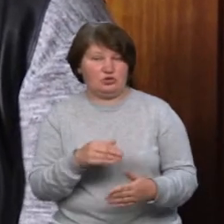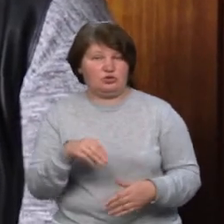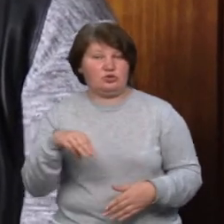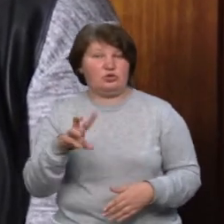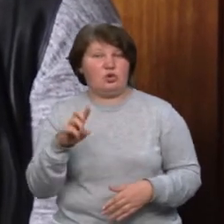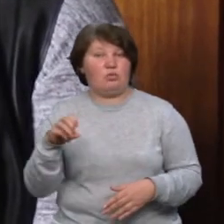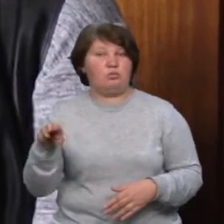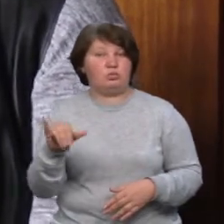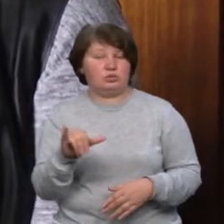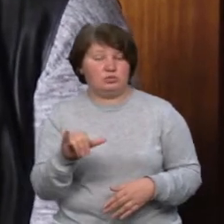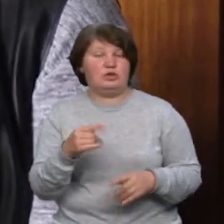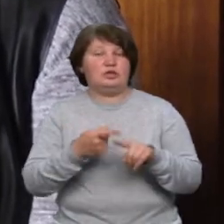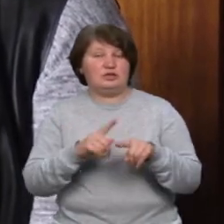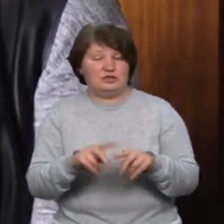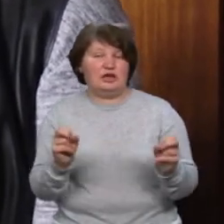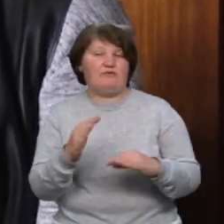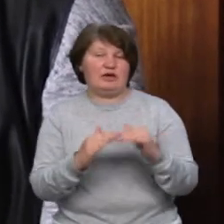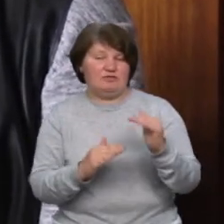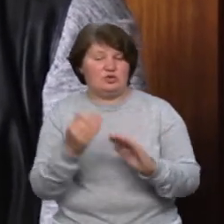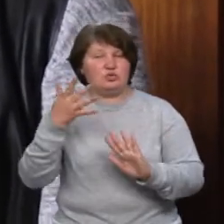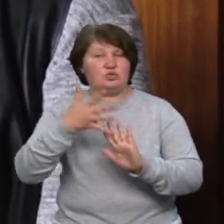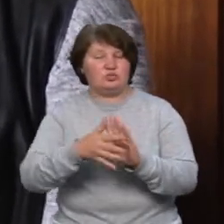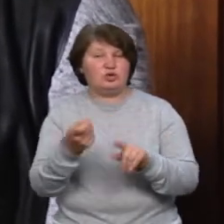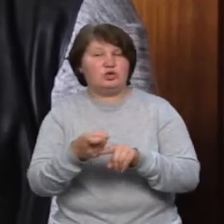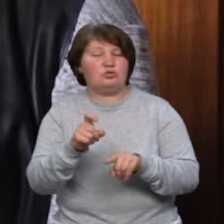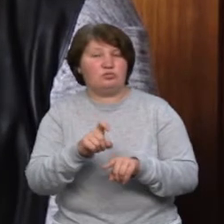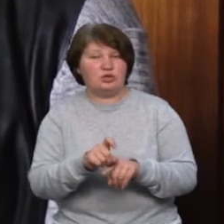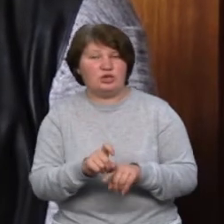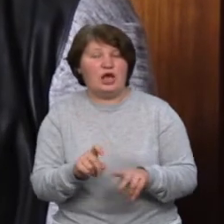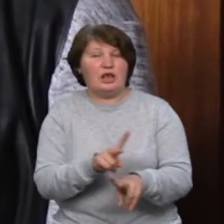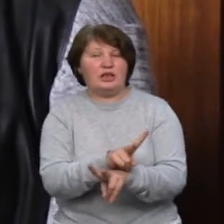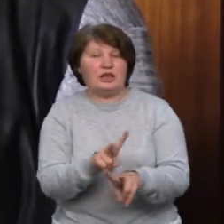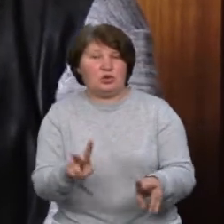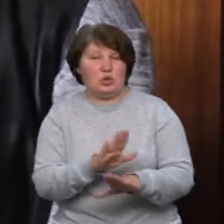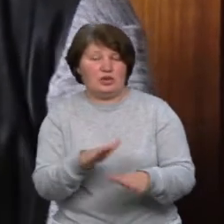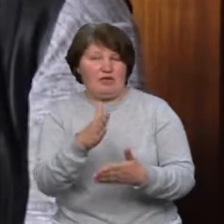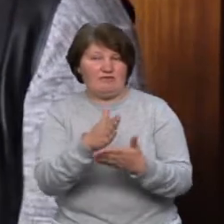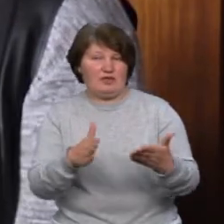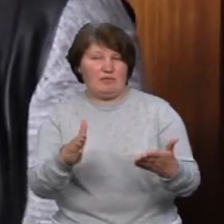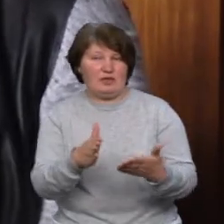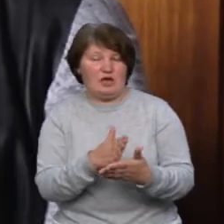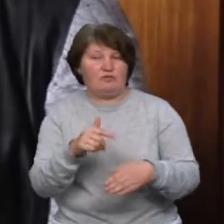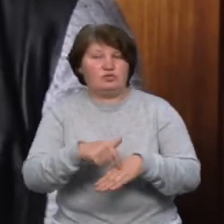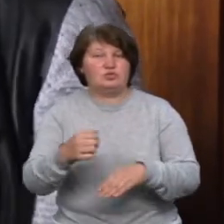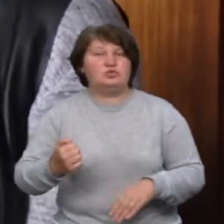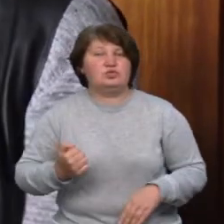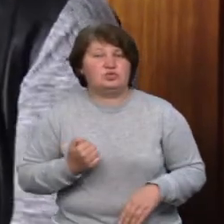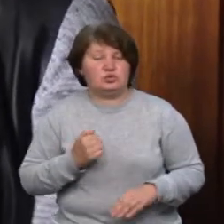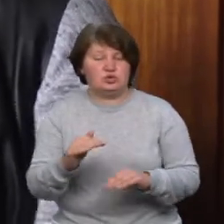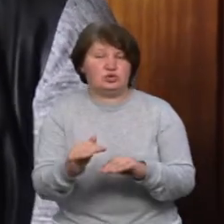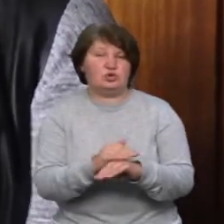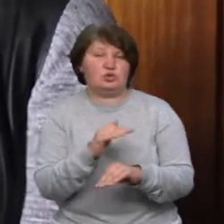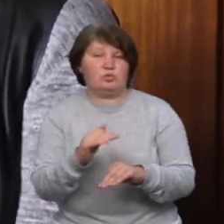загальновідомо, фахівці ще більше розуміють. Але ніхто не відміняв чуйності, доброти,